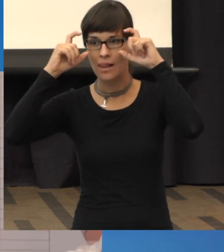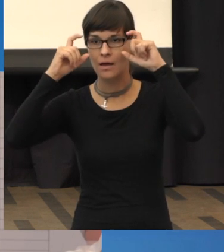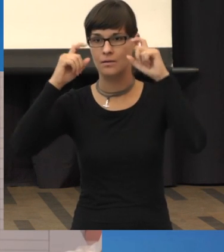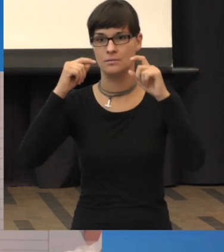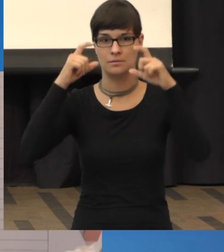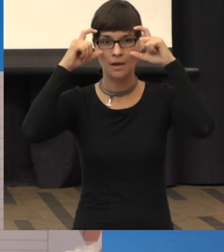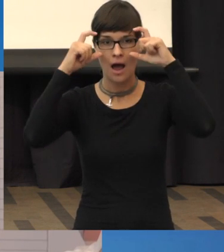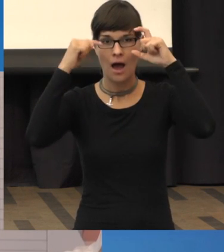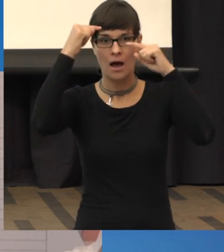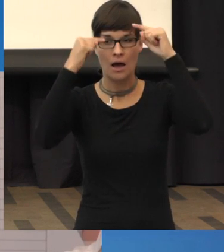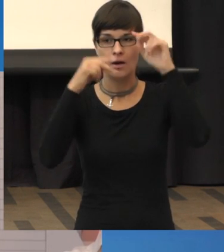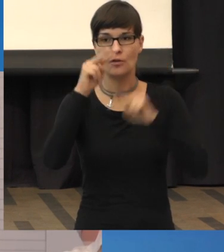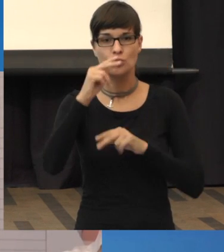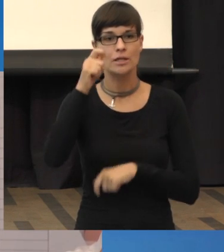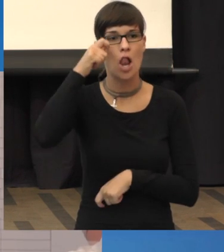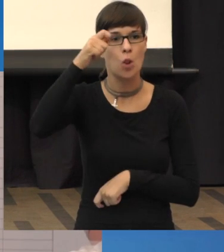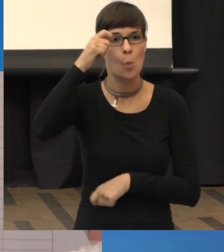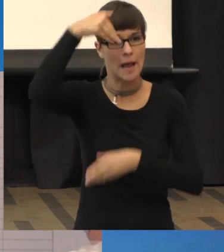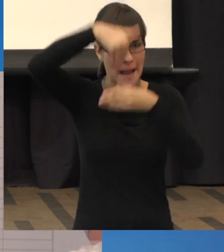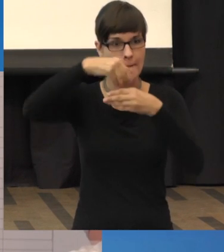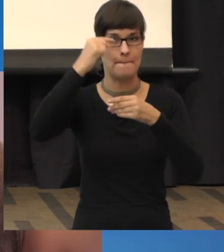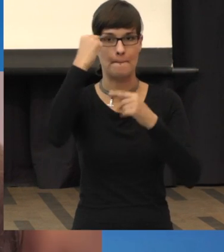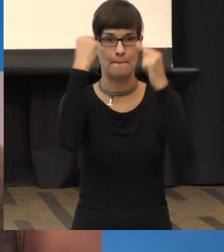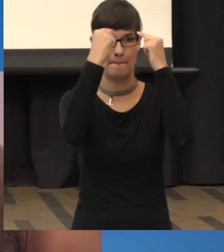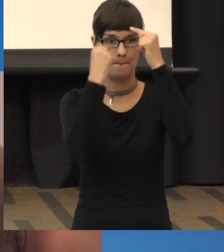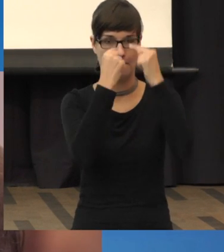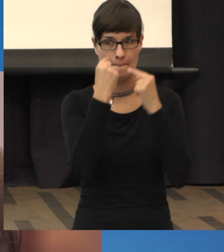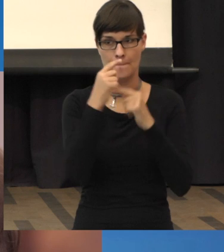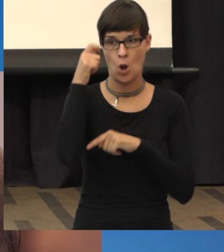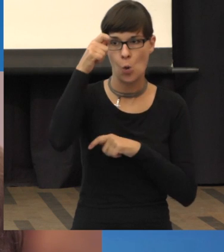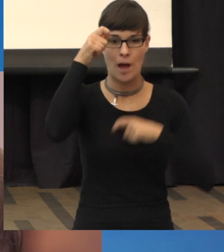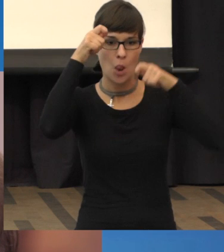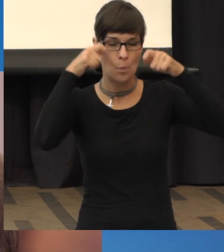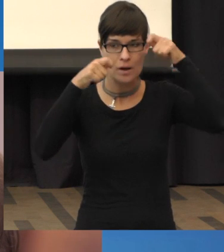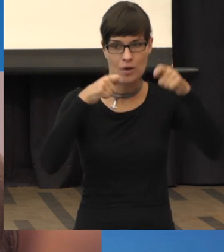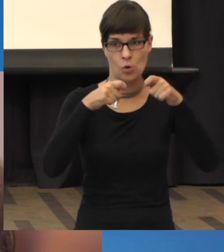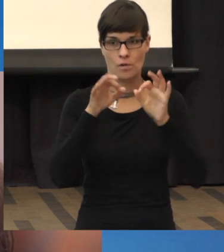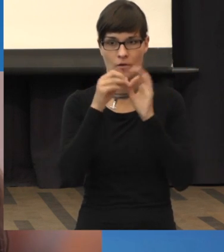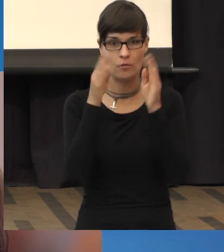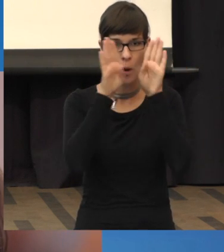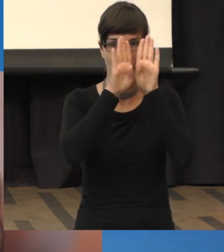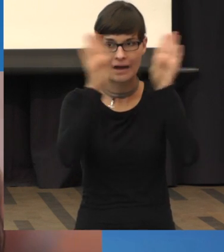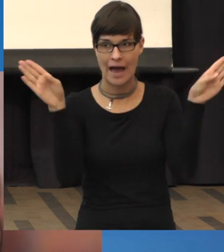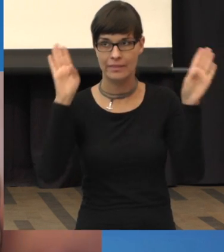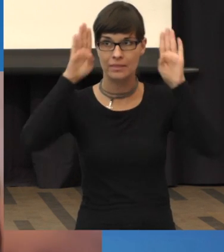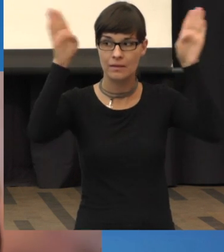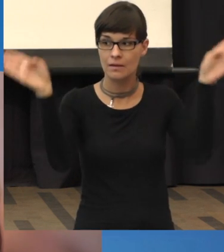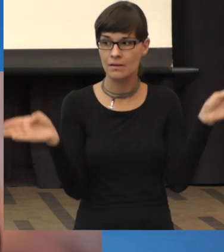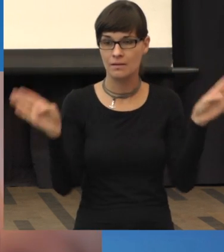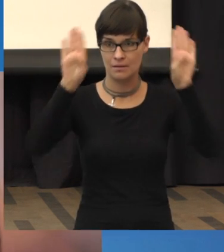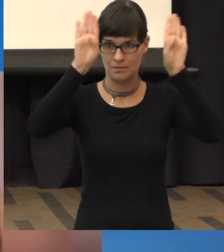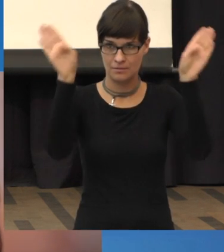verschiedene Lupensysteme eingearbeitet werden, um die Peripherie, also die Randbereiche der